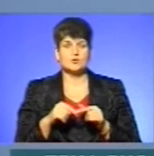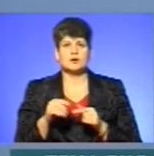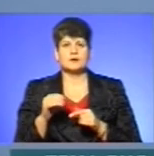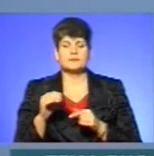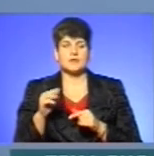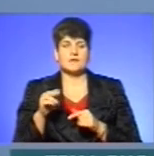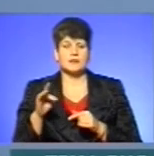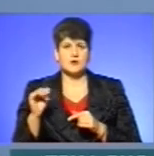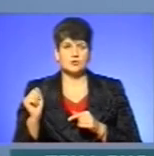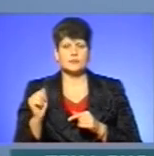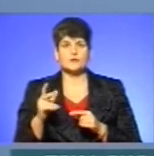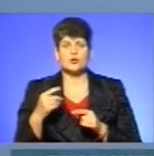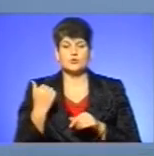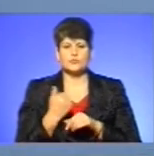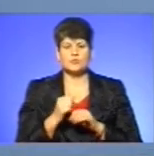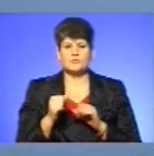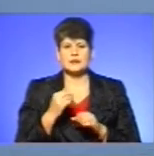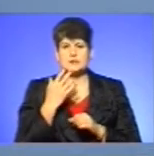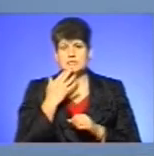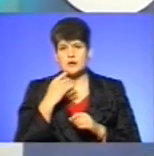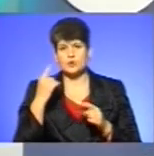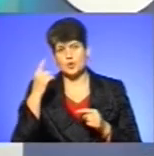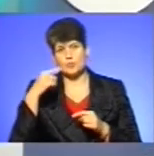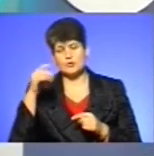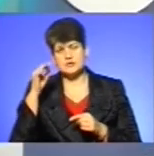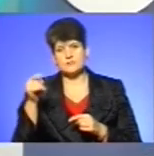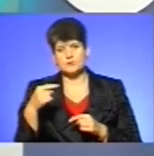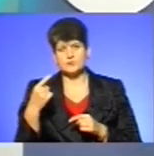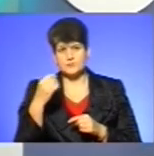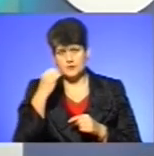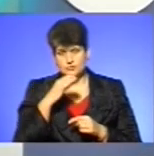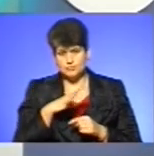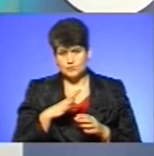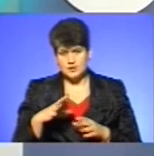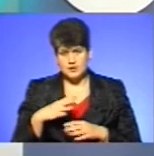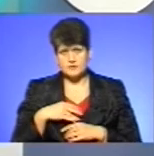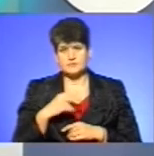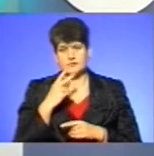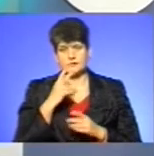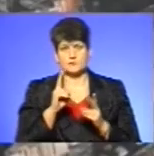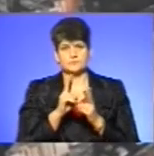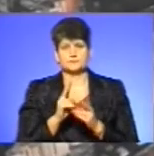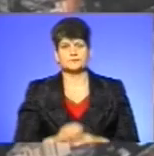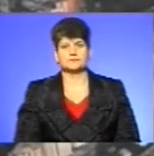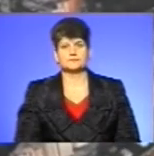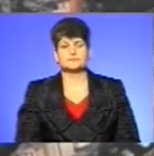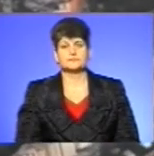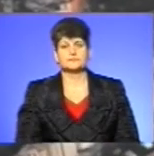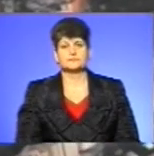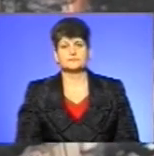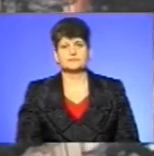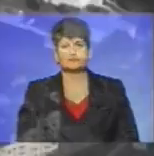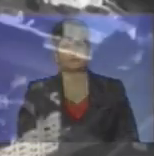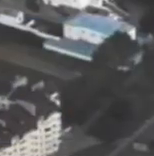діяльності головного управління Нацполіції в Тернопільській області. Я вам дякую, що були з нами. До зустрічі на телеканалі ТТБ. Дякую.